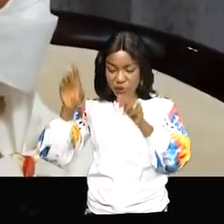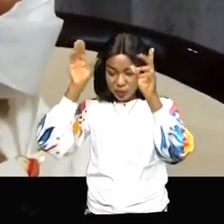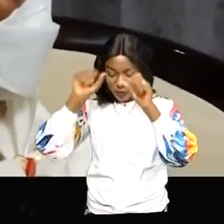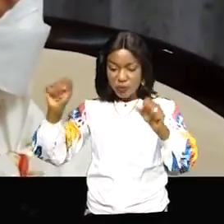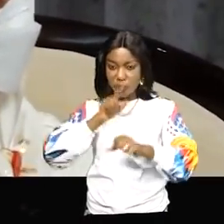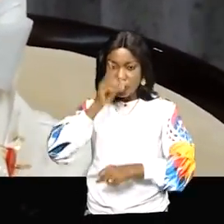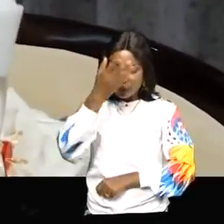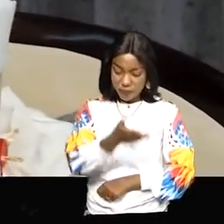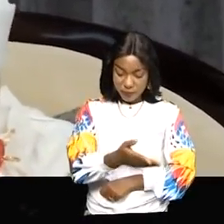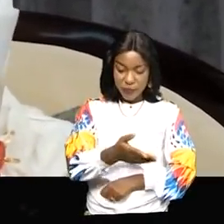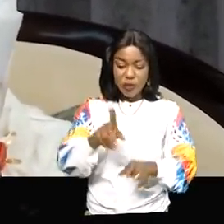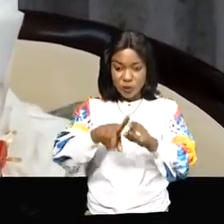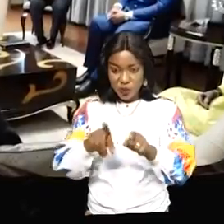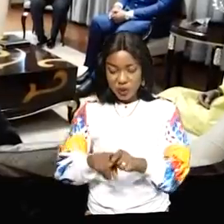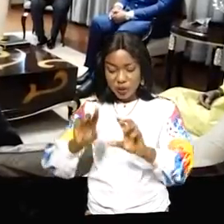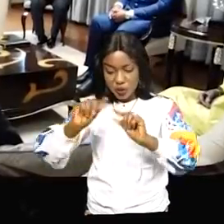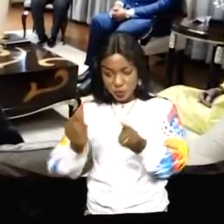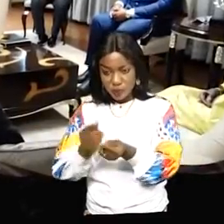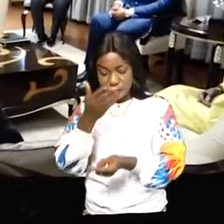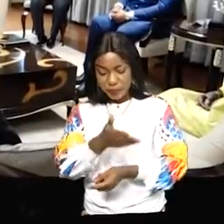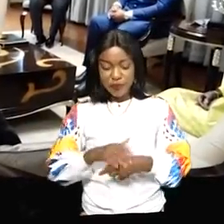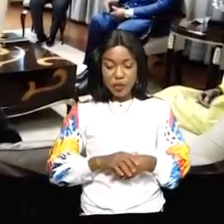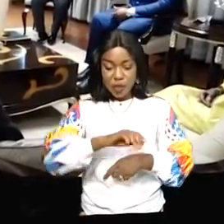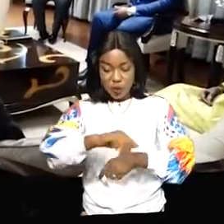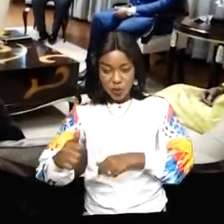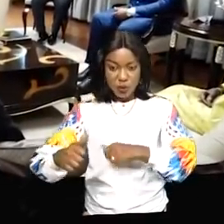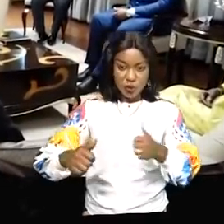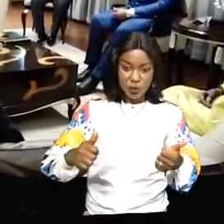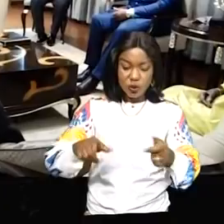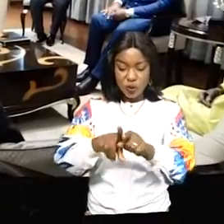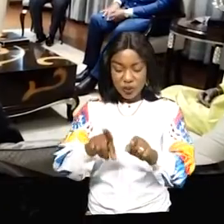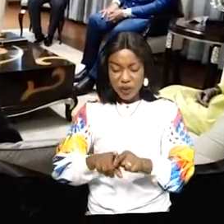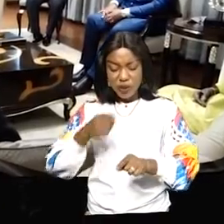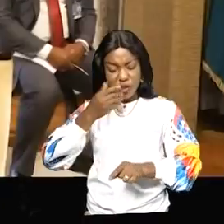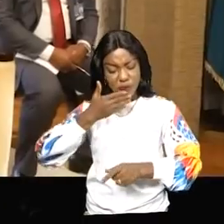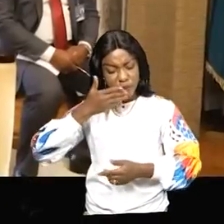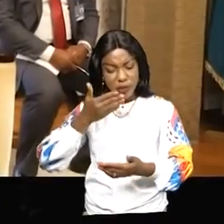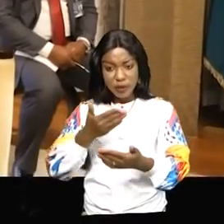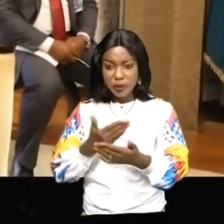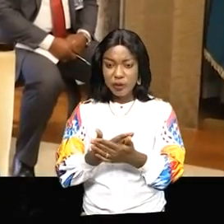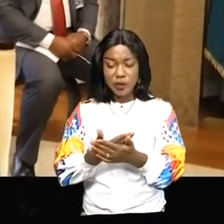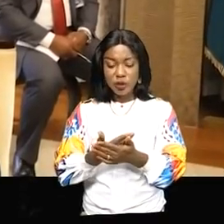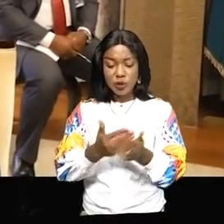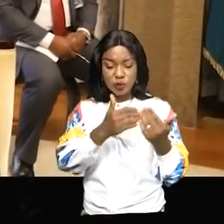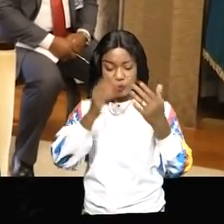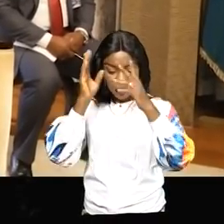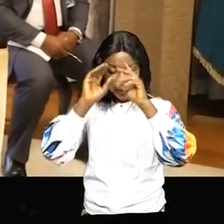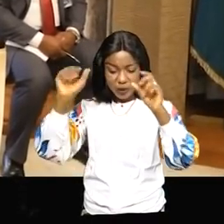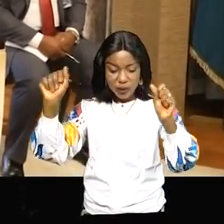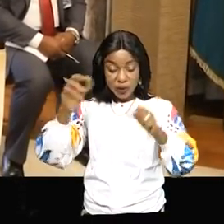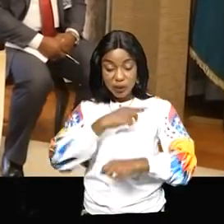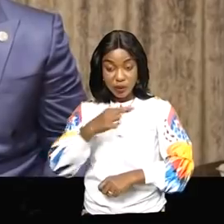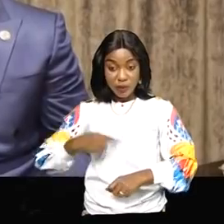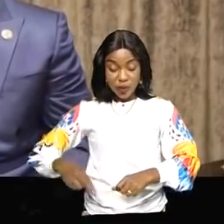hydroélectriques et de l'irrigation. Les uns et les autres ont remercié le président de la République pour son leadership